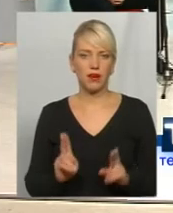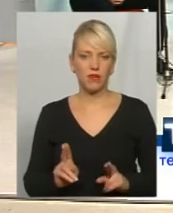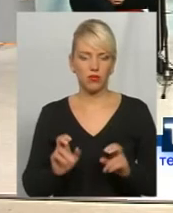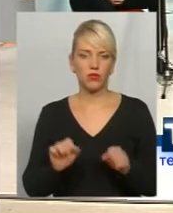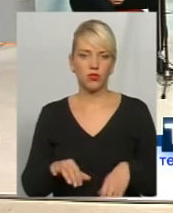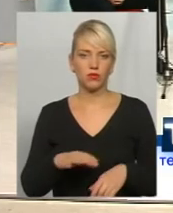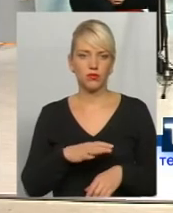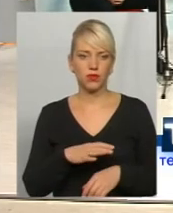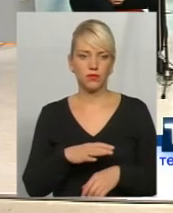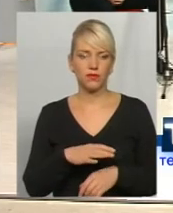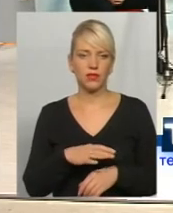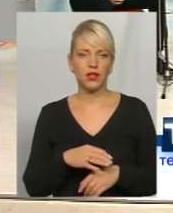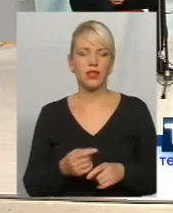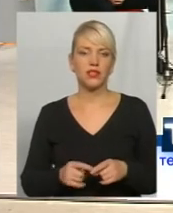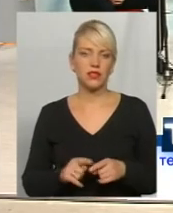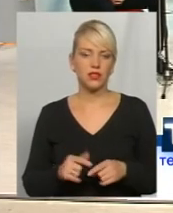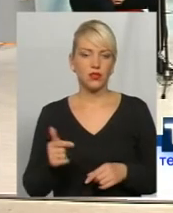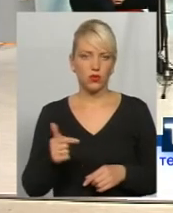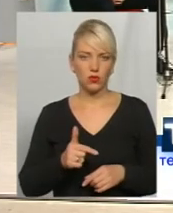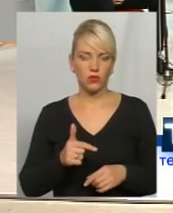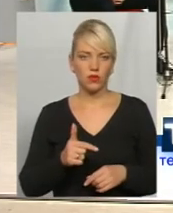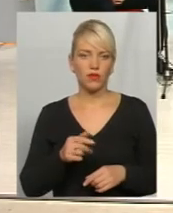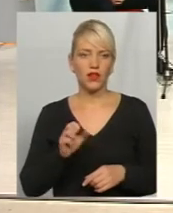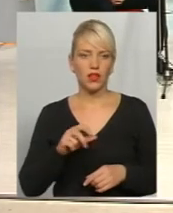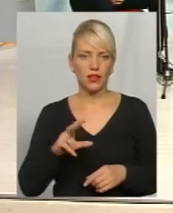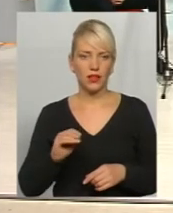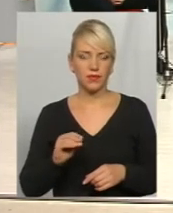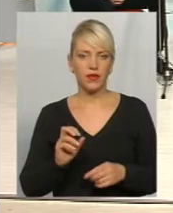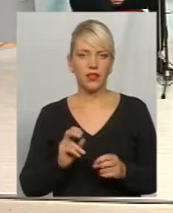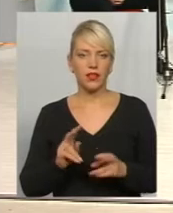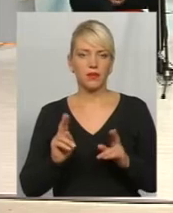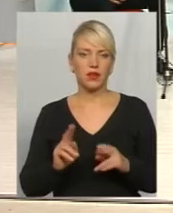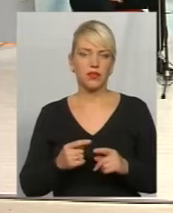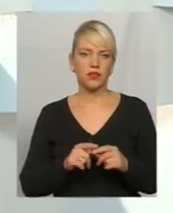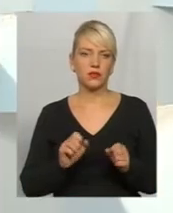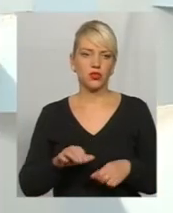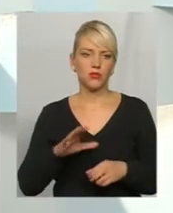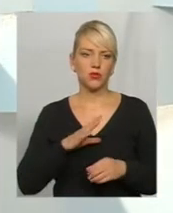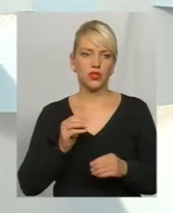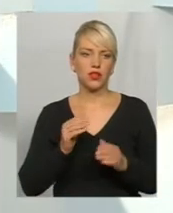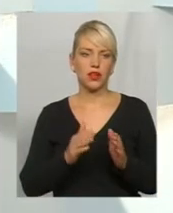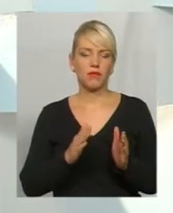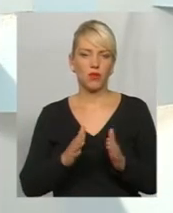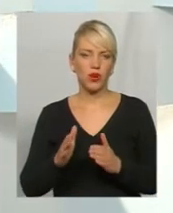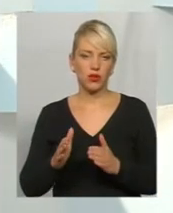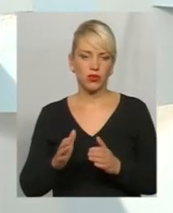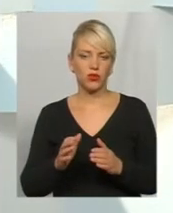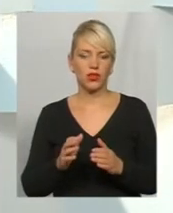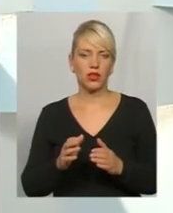може, ну, це так дуже грубо, звичайно, але, як правило, це може бути даже на порядок, на два порядки